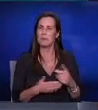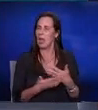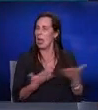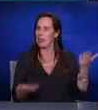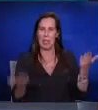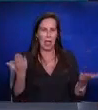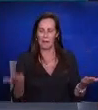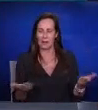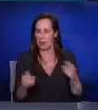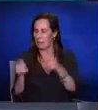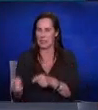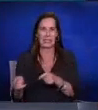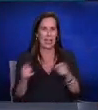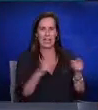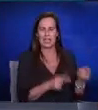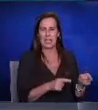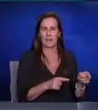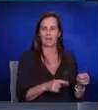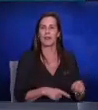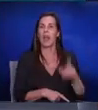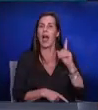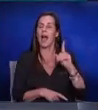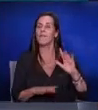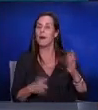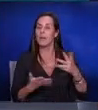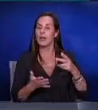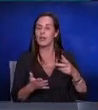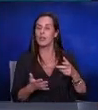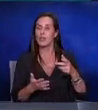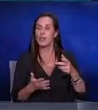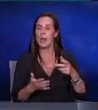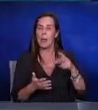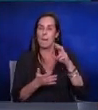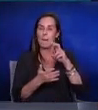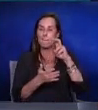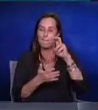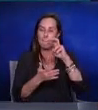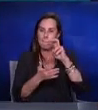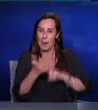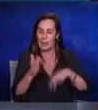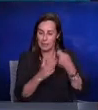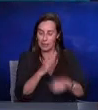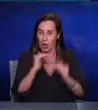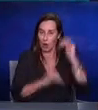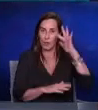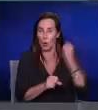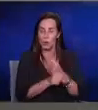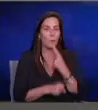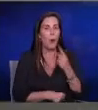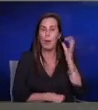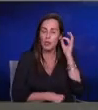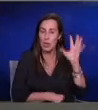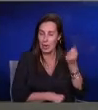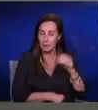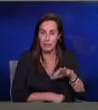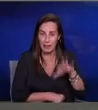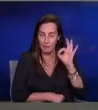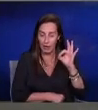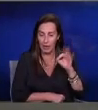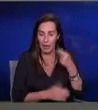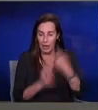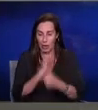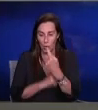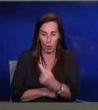האלה אבל מה שמס רכישה גבוה עושה הוא בעצם אומר לגברת כהן אם תבחרי באפשרות הראשונה זה מצוין